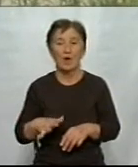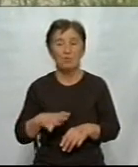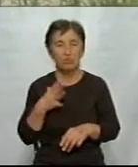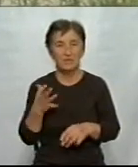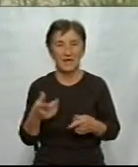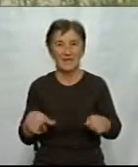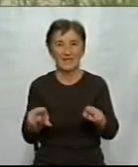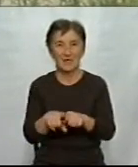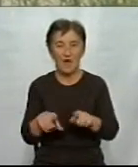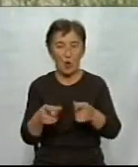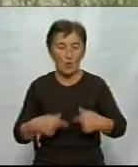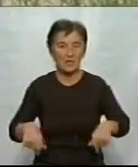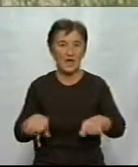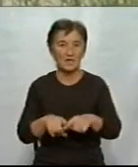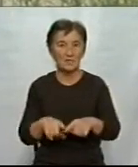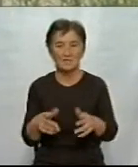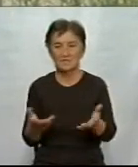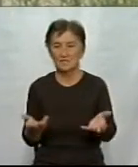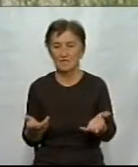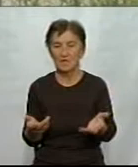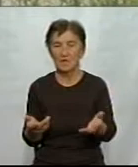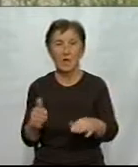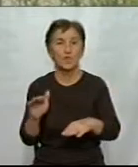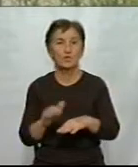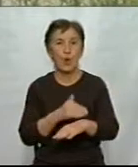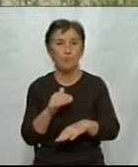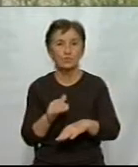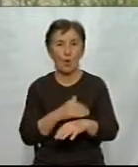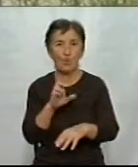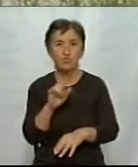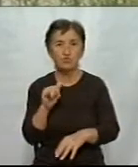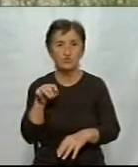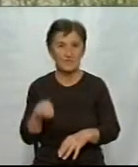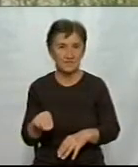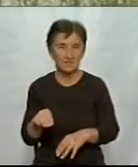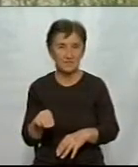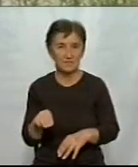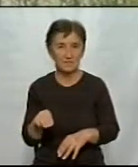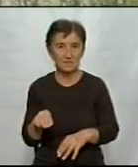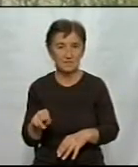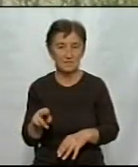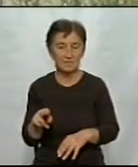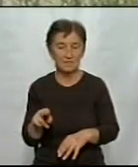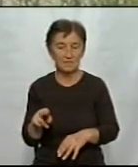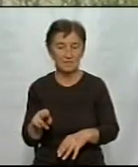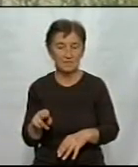організація Добробуд. Укс